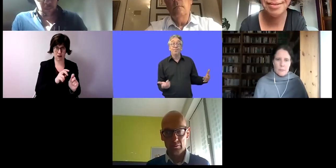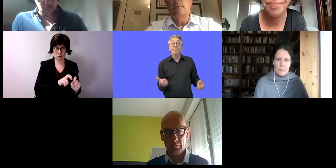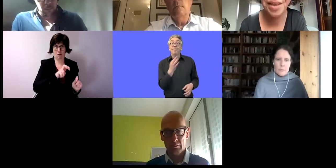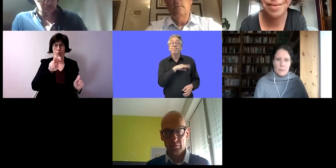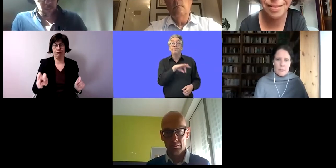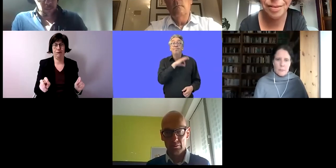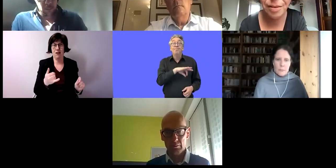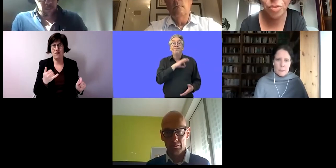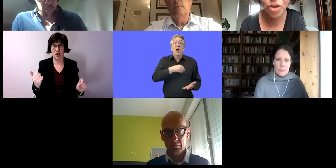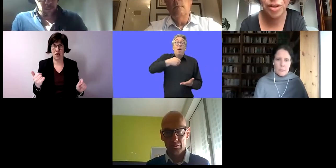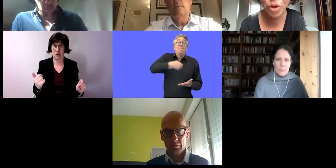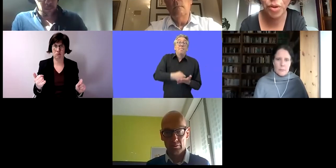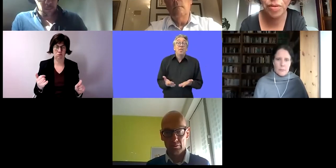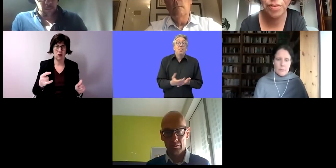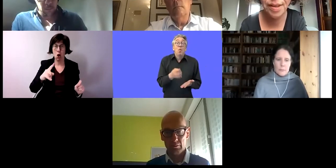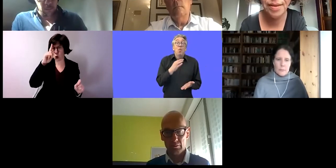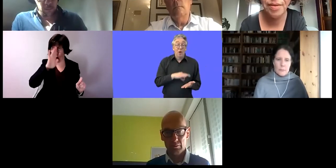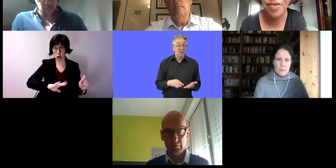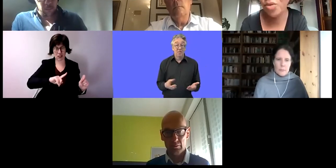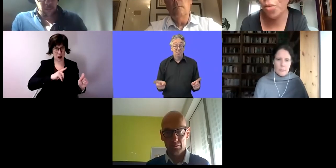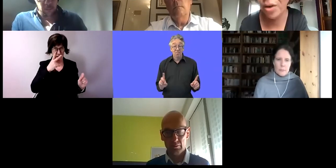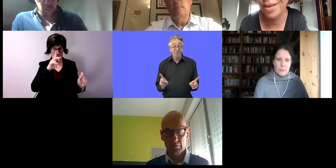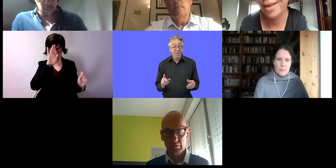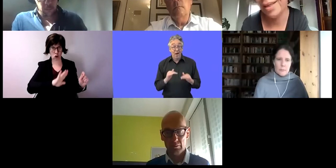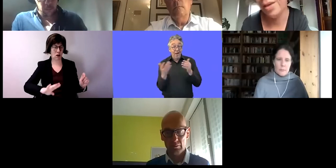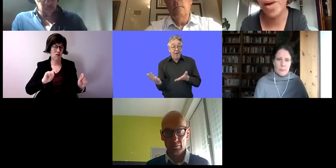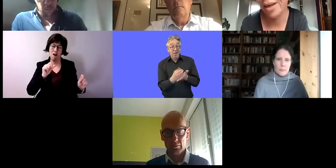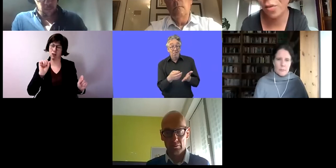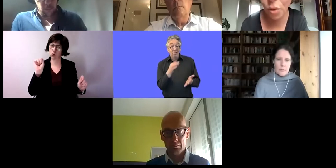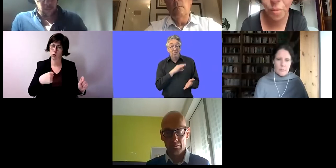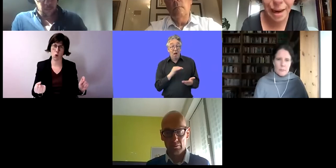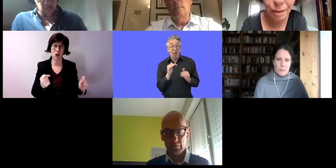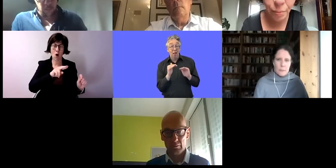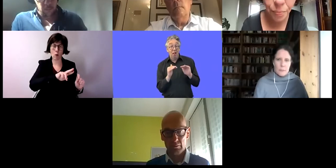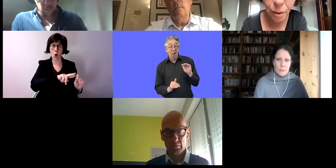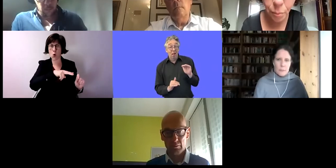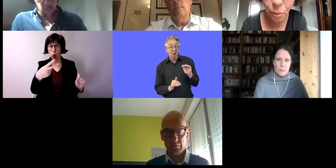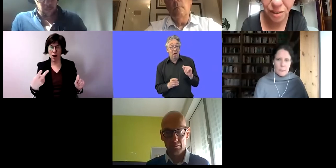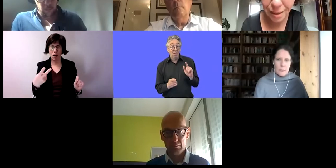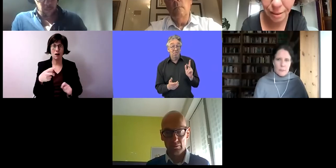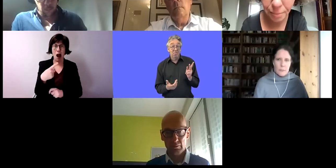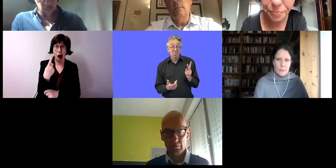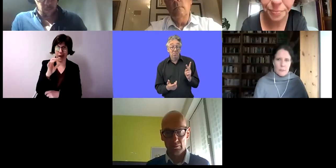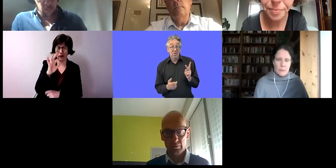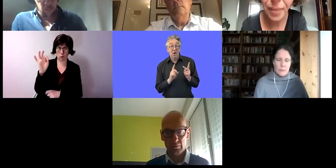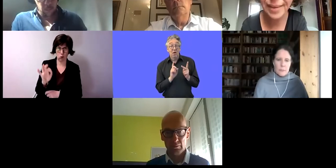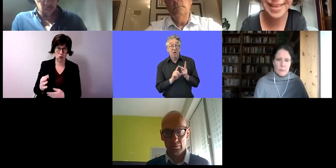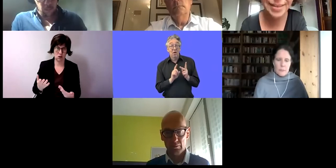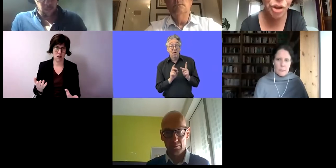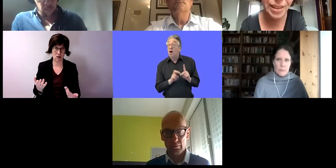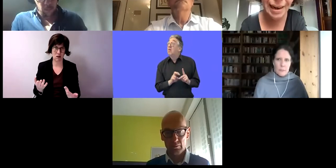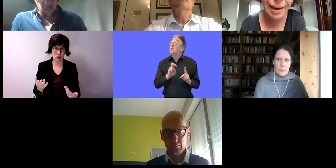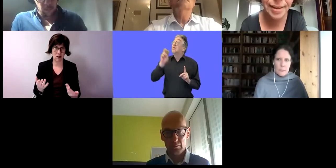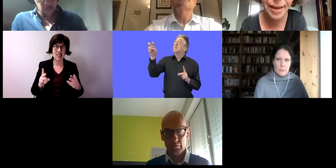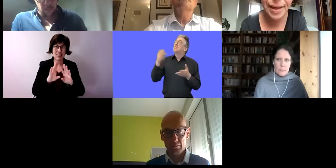jetzt aus Deutschland gesprochen fast unmöglich. Da liegt die Übergangsquote bei einem Prozent. Das